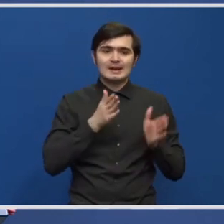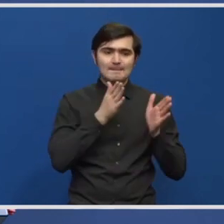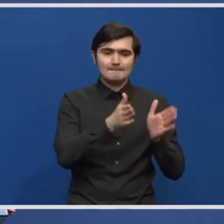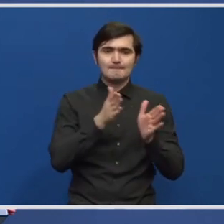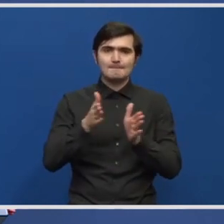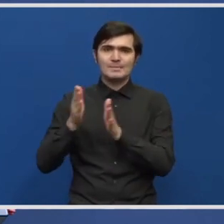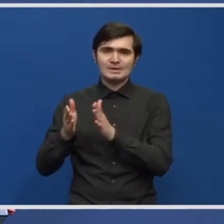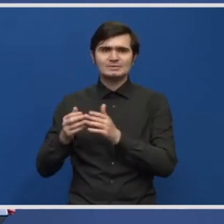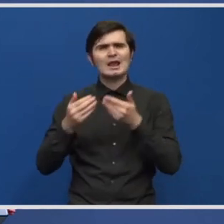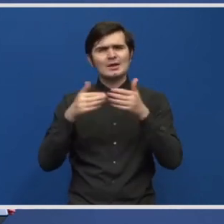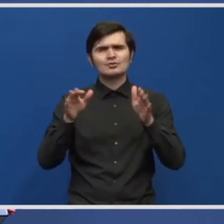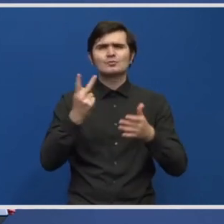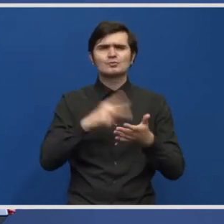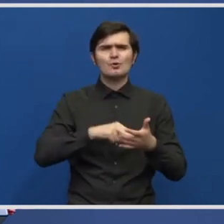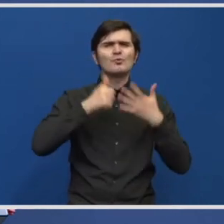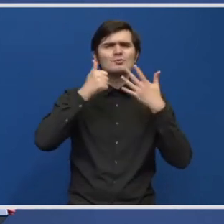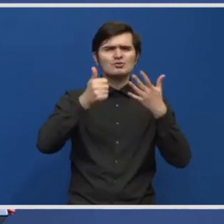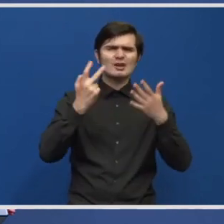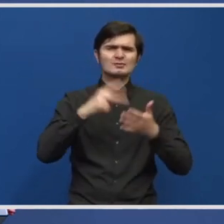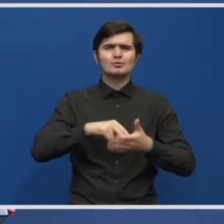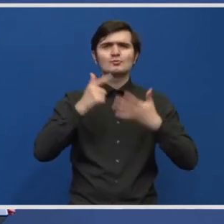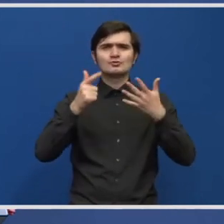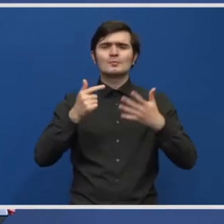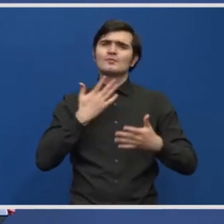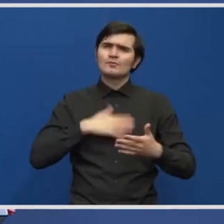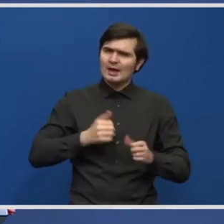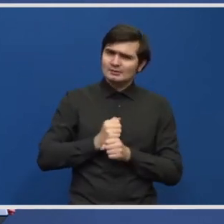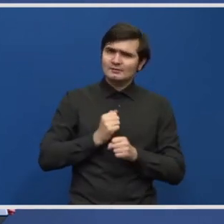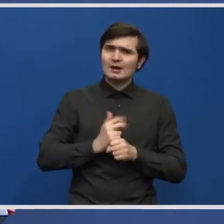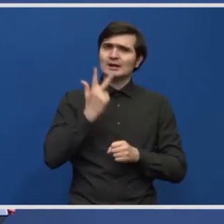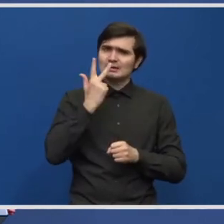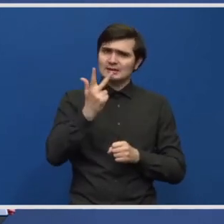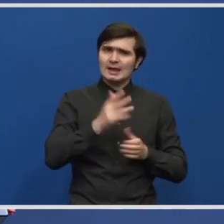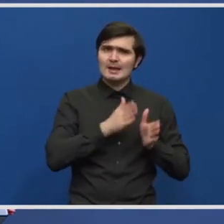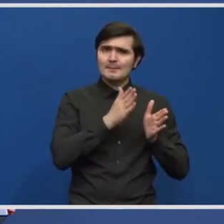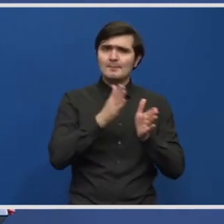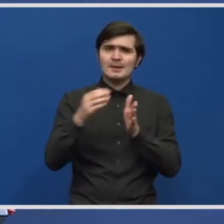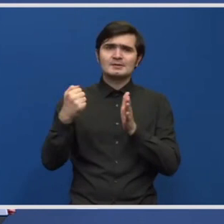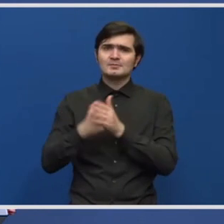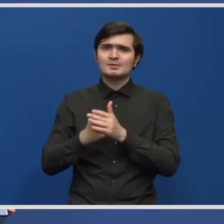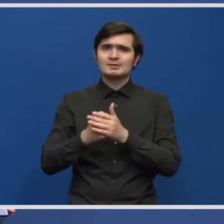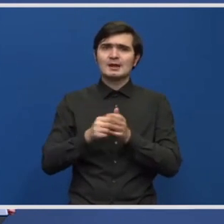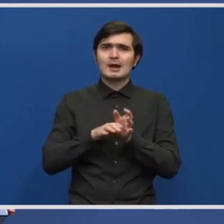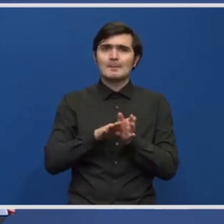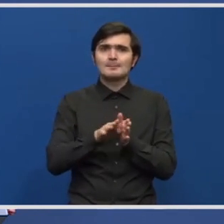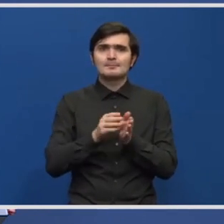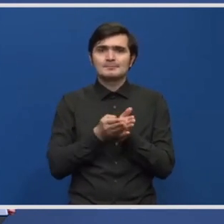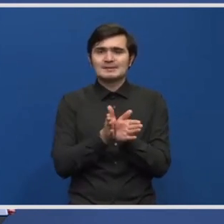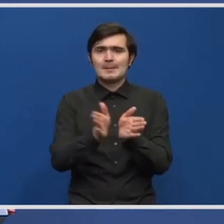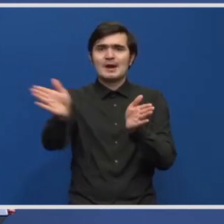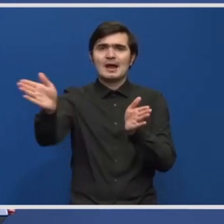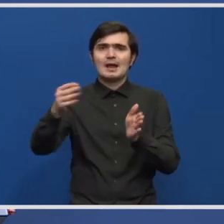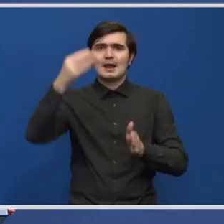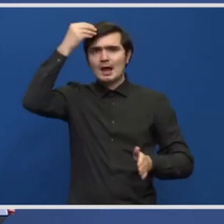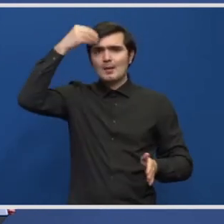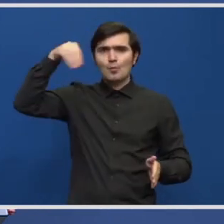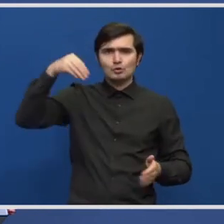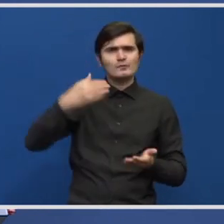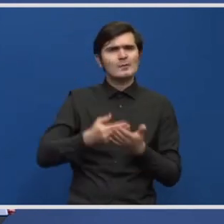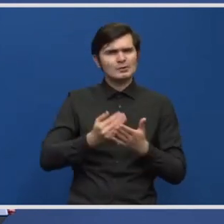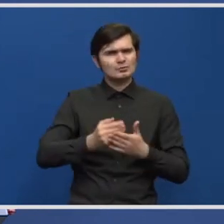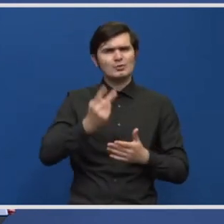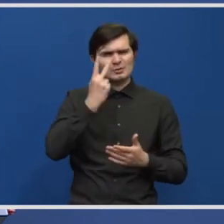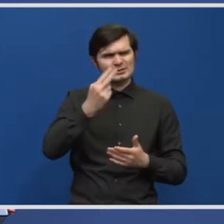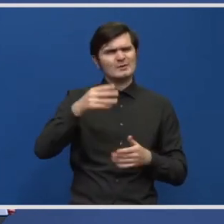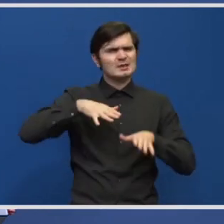inițială în 2006-2007, când a fost demarat acest proiect, a fost să fie 3 benzi până la punctul de ramificare spre Moldova, pentru că traficul va crește foarte